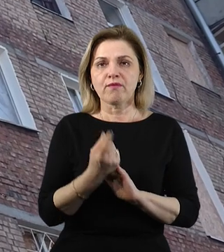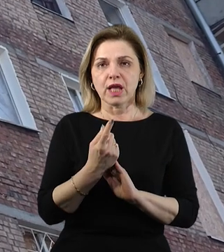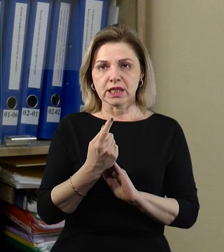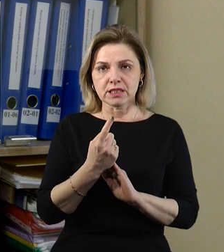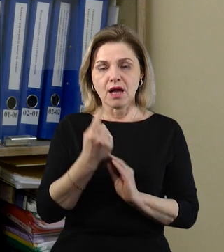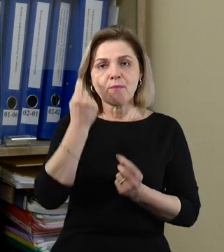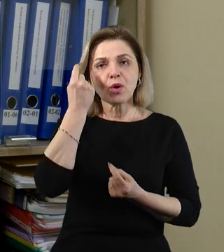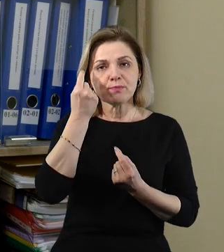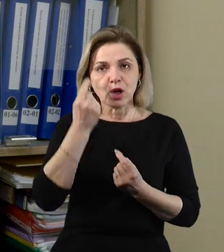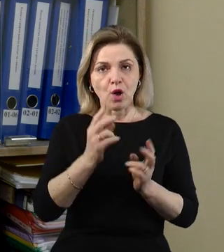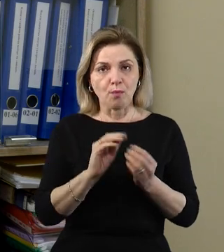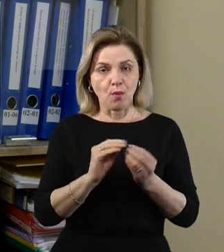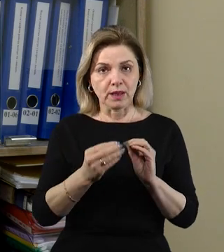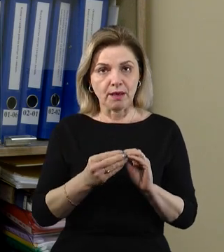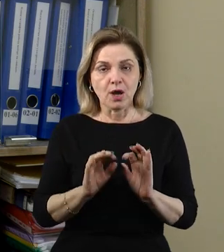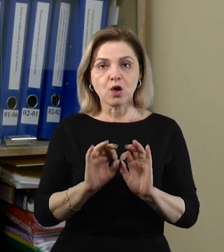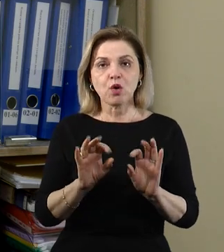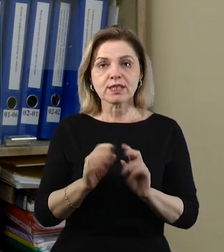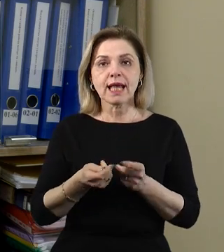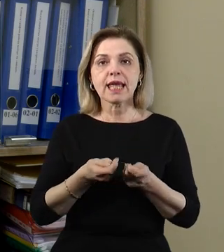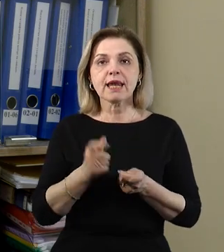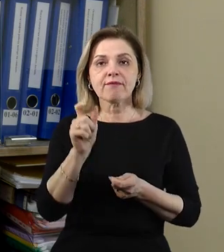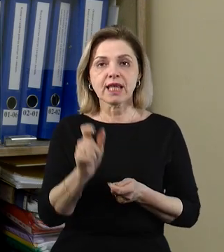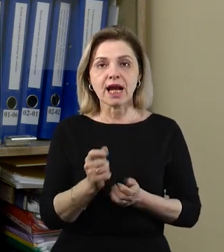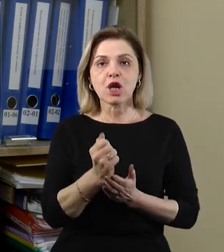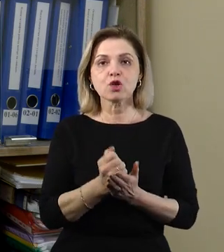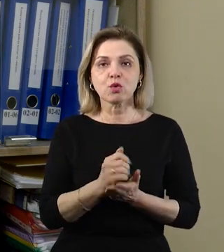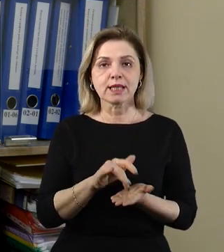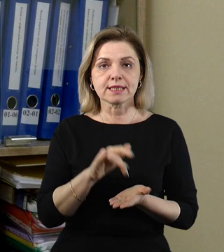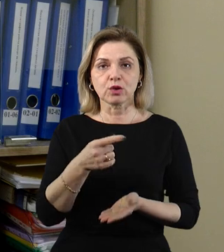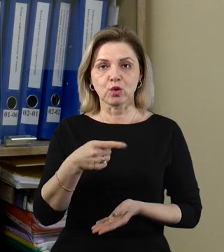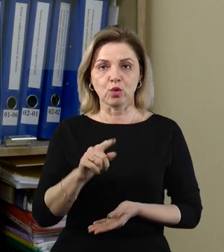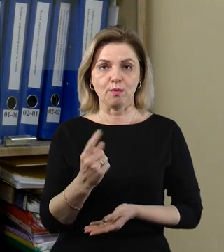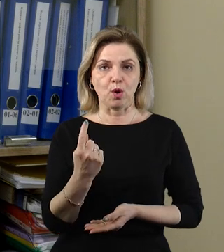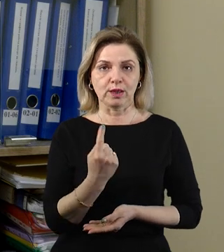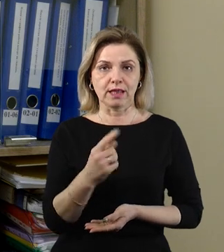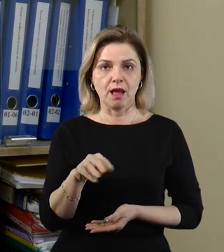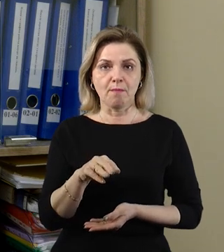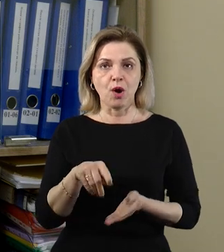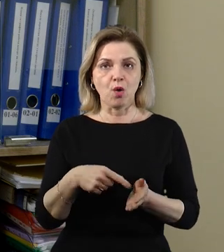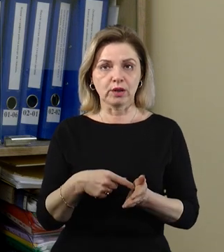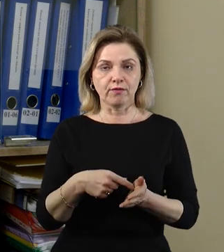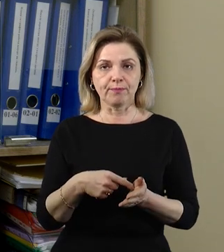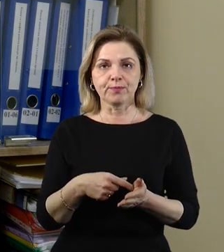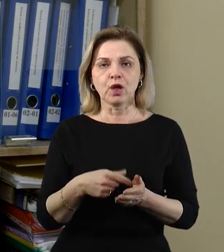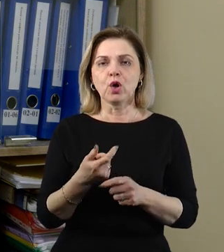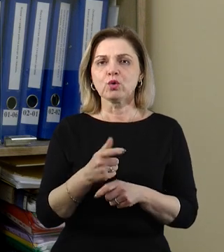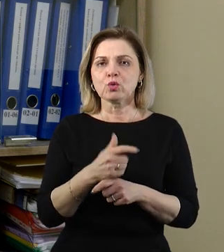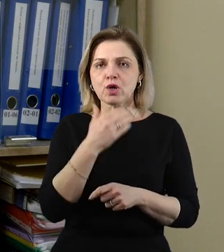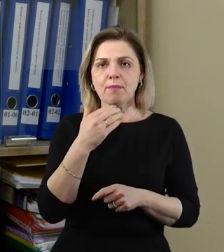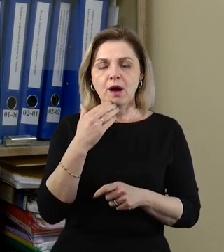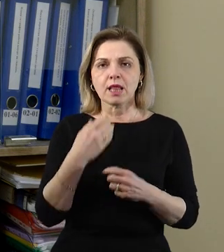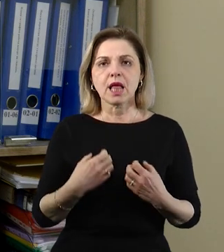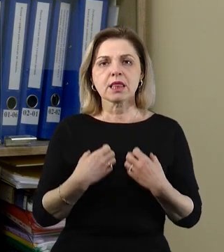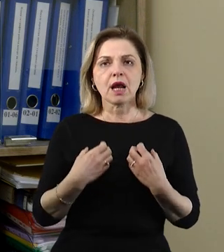обстрілів. Розповіла Ірина Соломко, керівниця інклюзивно-ресурсного центру номер один у Миколаєві. Дуже багато тривожності,